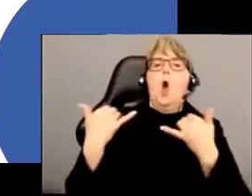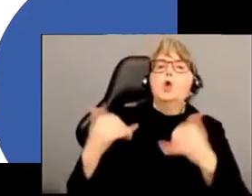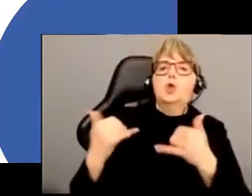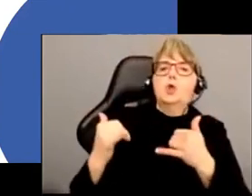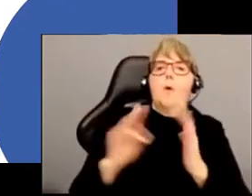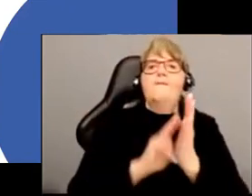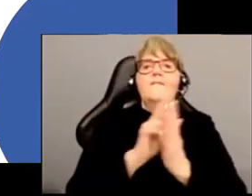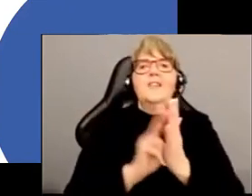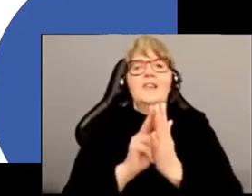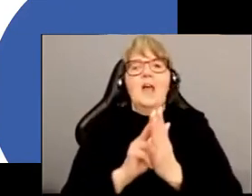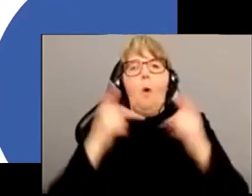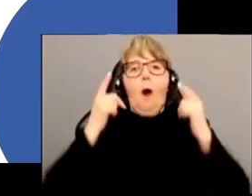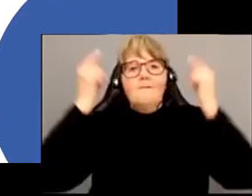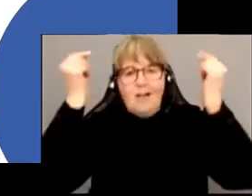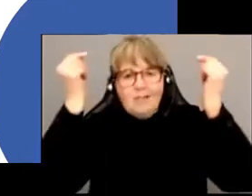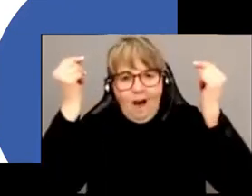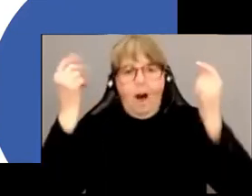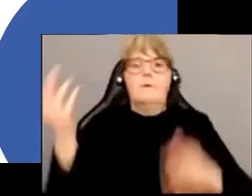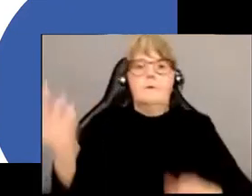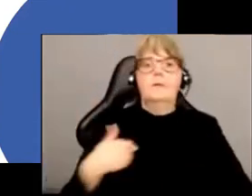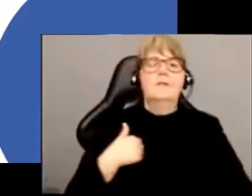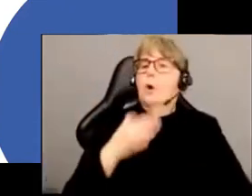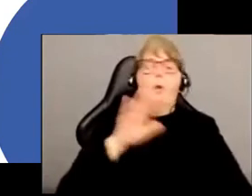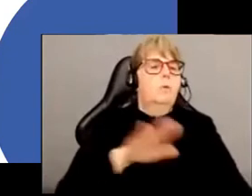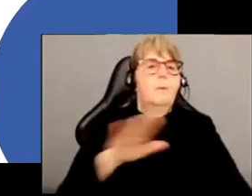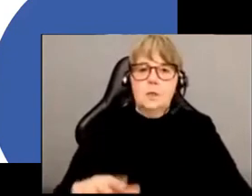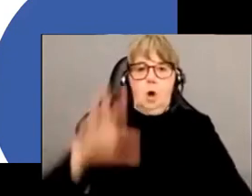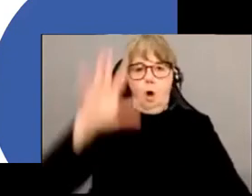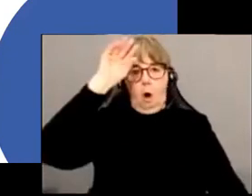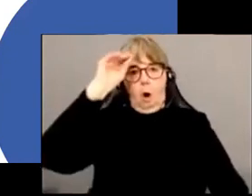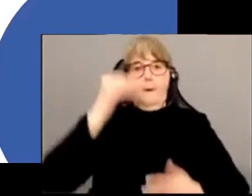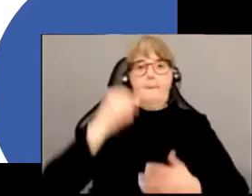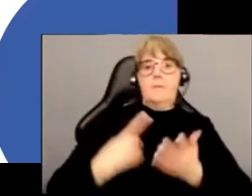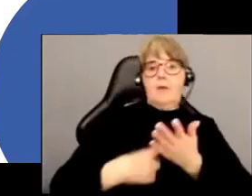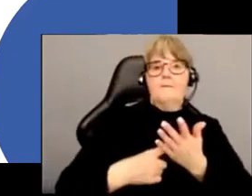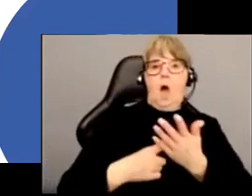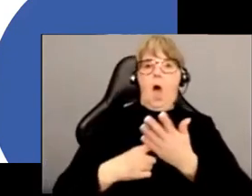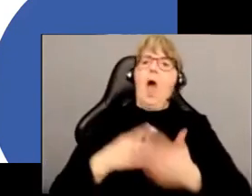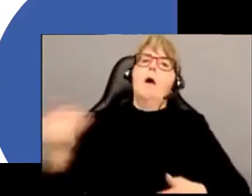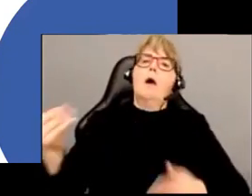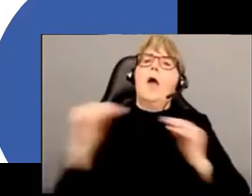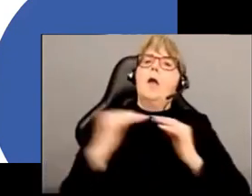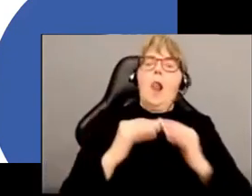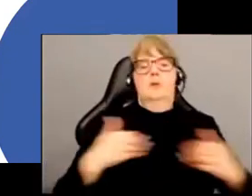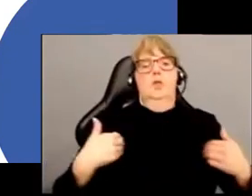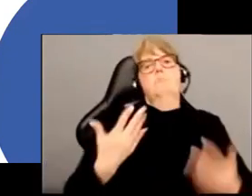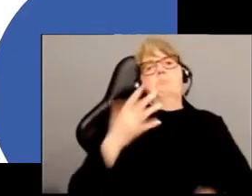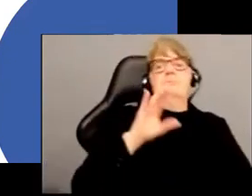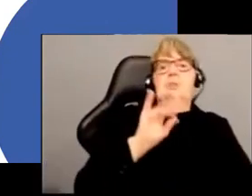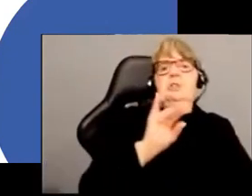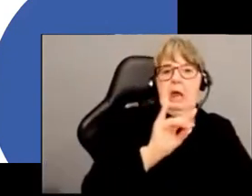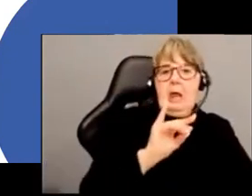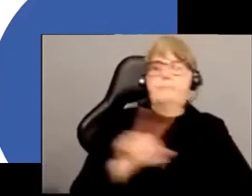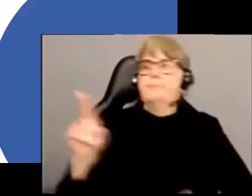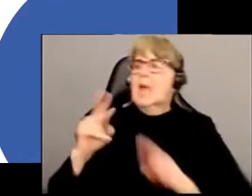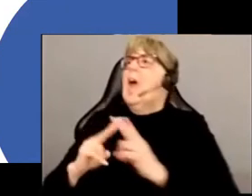et bien on va voir qu'il y a effectivement par exemple l'homme d'affaires va être davantage perçu comme un chien, l'étranger va